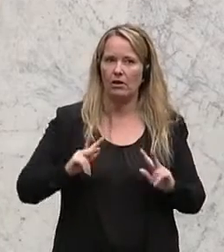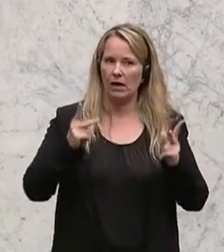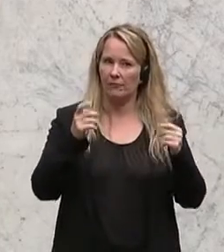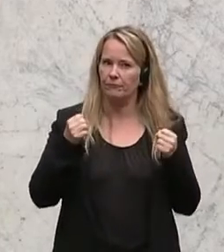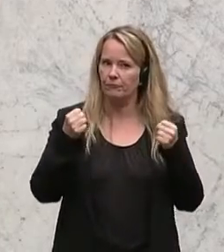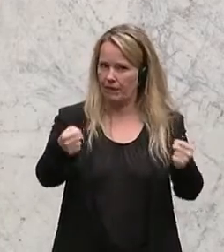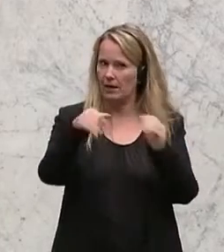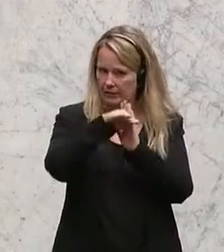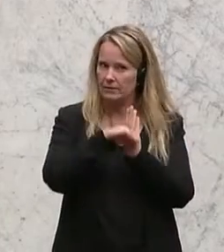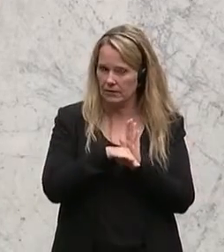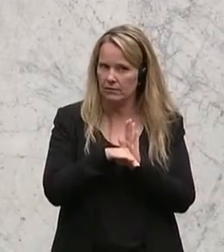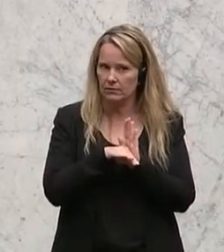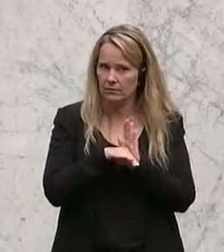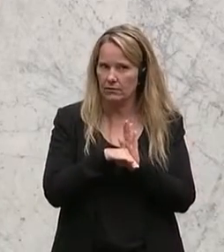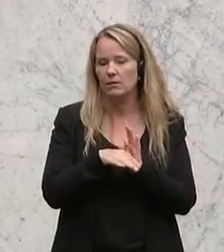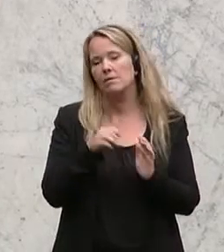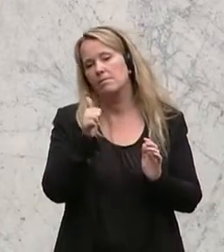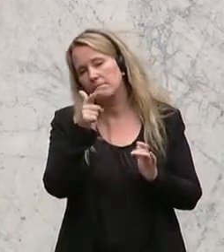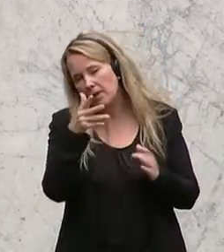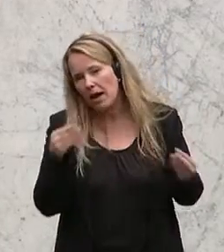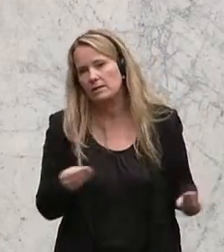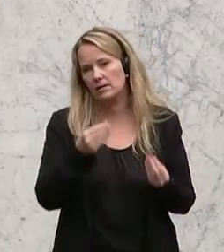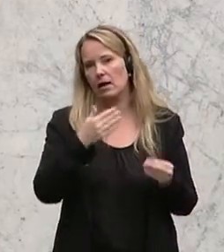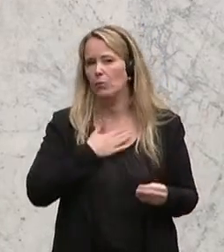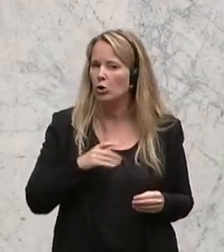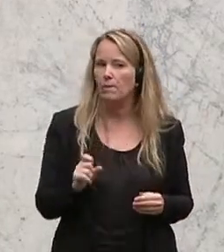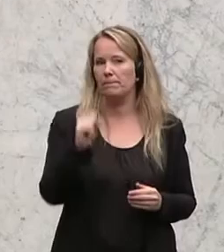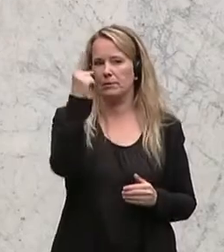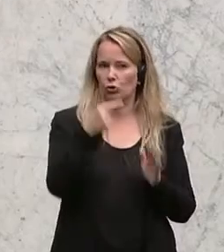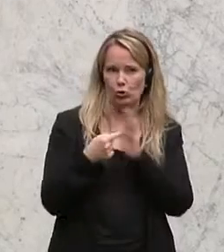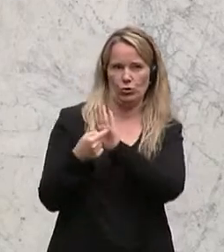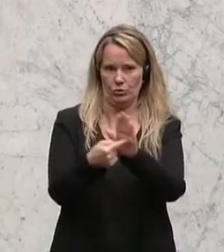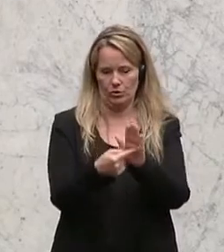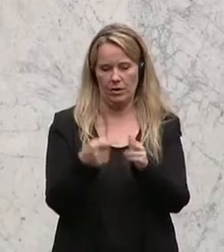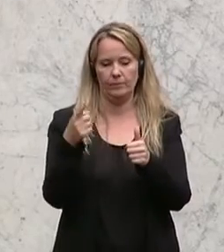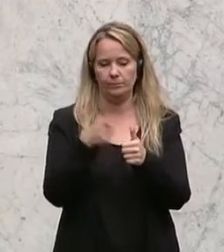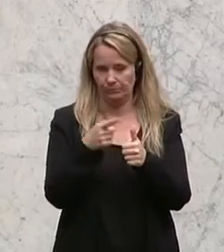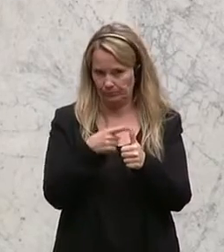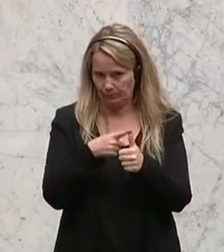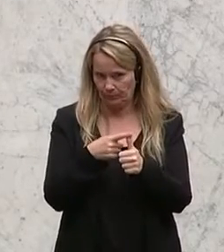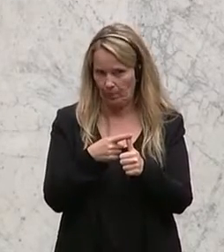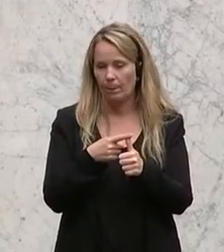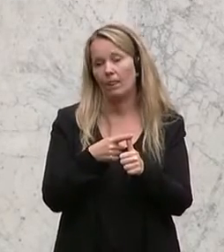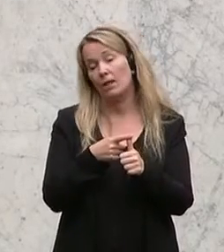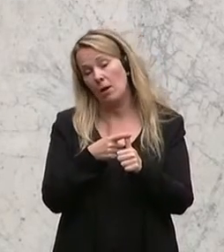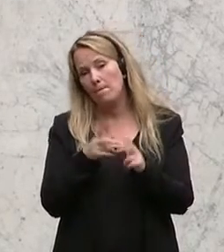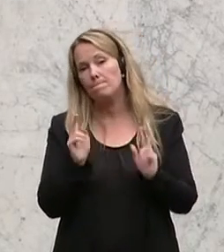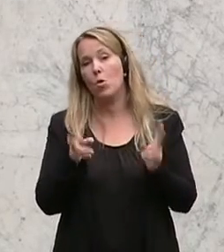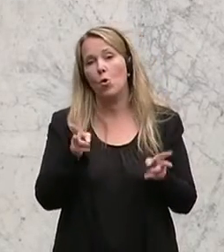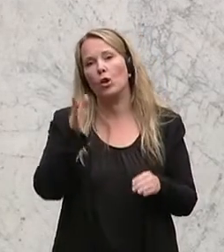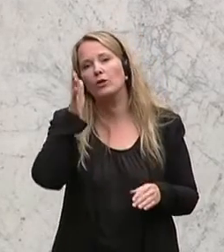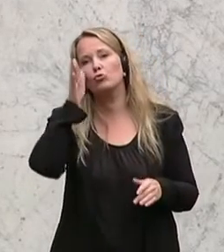zu tun. Und ein paar Dinge möchte ich dabei besonders herausstreichen. Das erste ist einmal die Möglichkeit, die